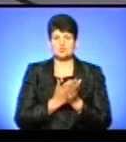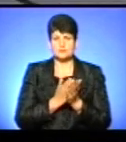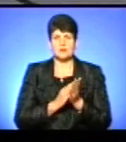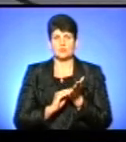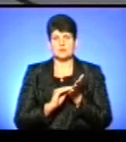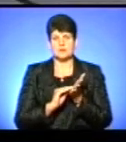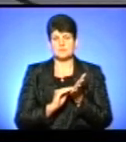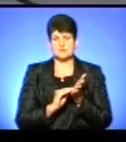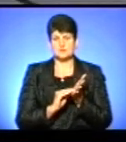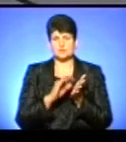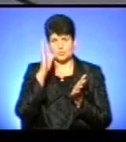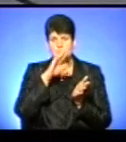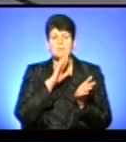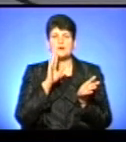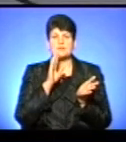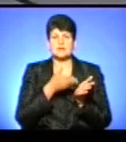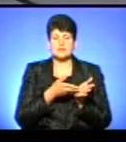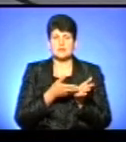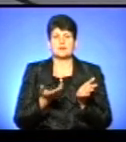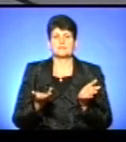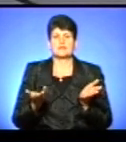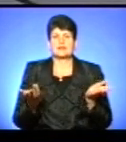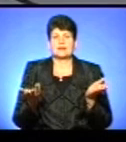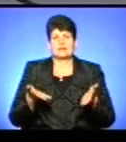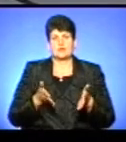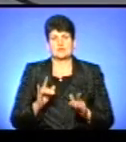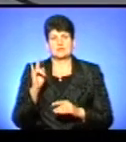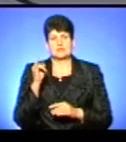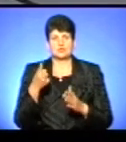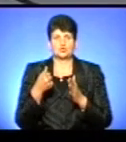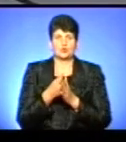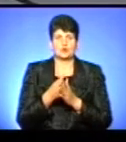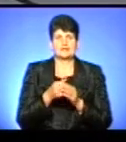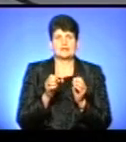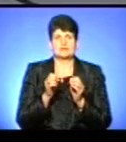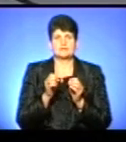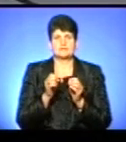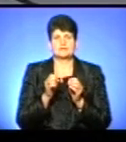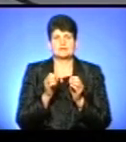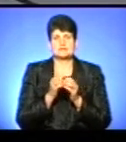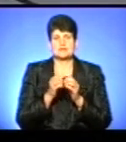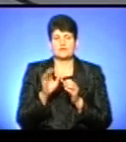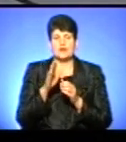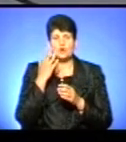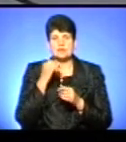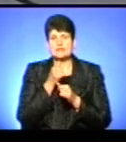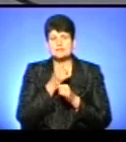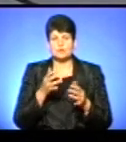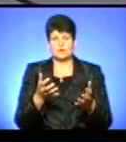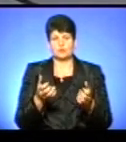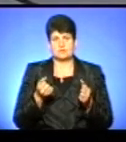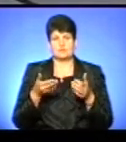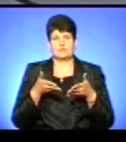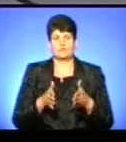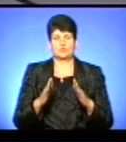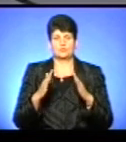батьки, які народили малюка до 10 вересня, коли ще не змогли отримати бебі-бокс у